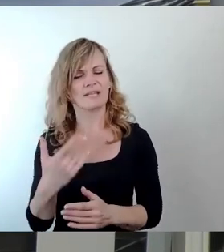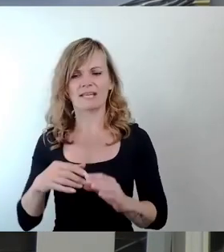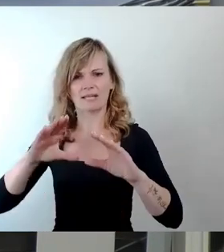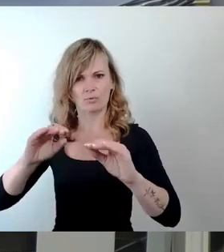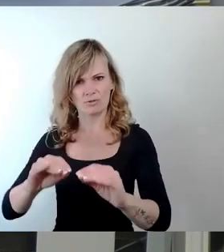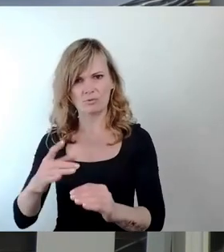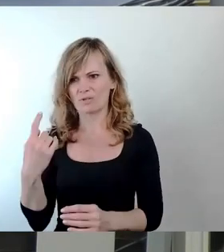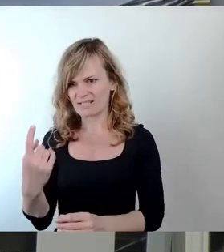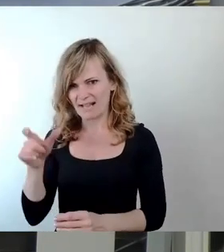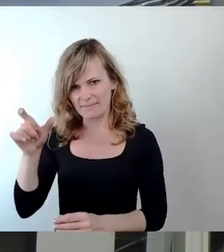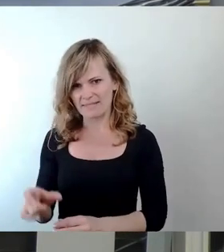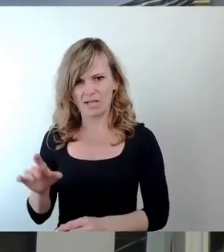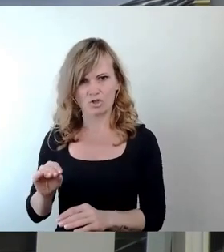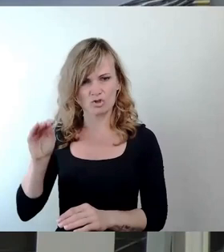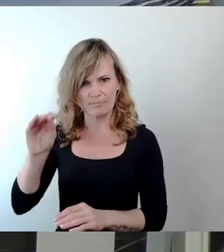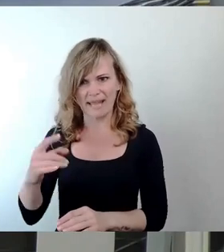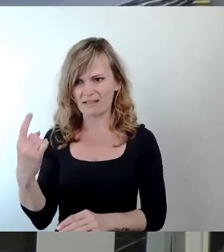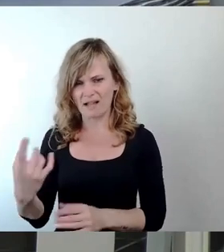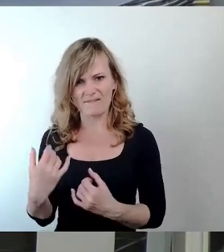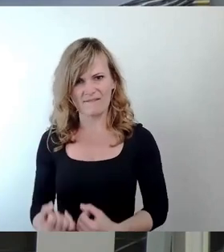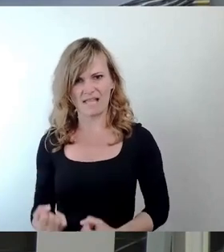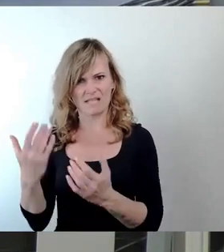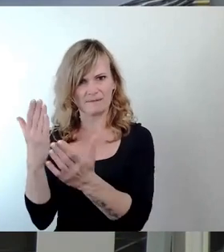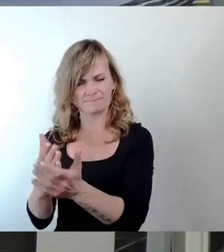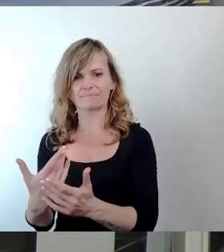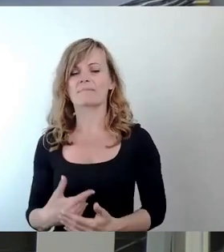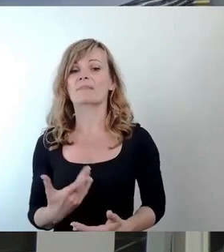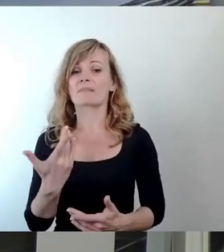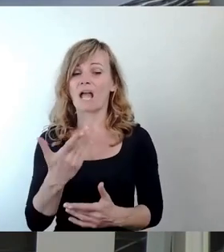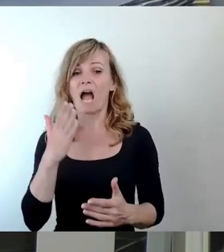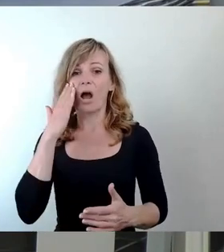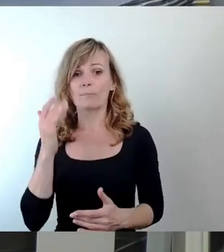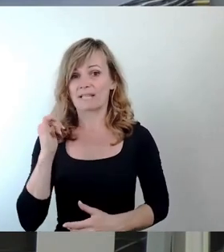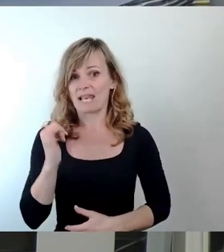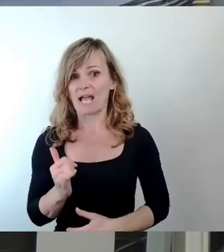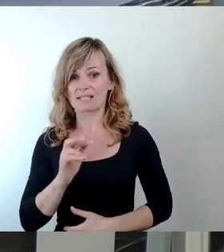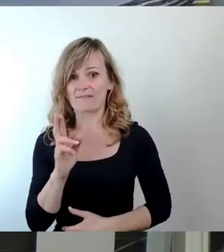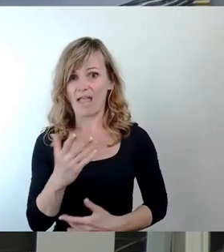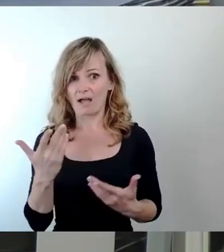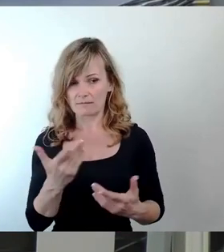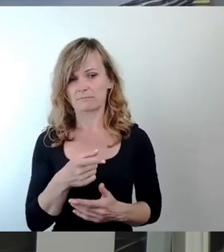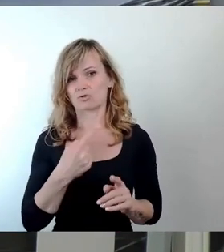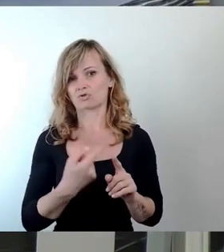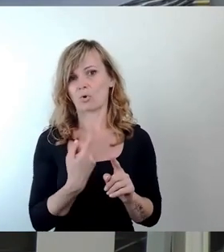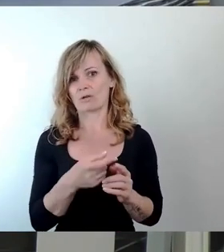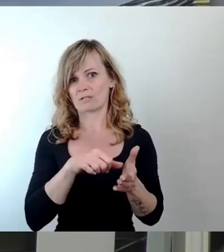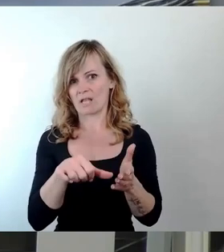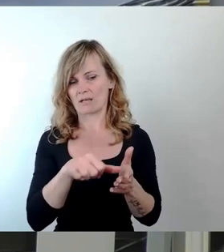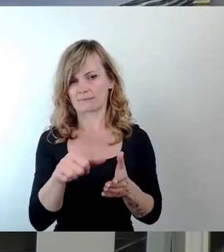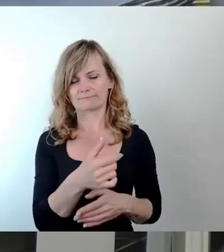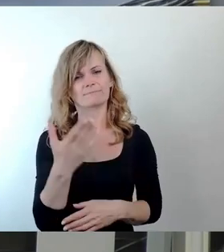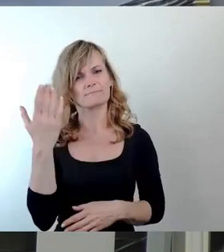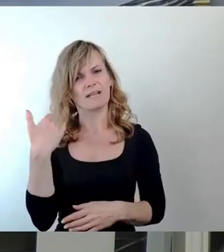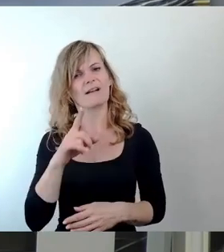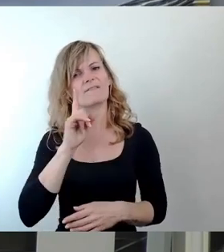festgelegt wird. Die finanzielle Hauptlast trägt der Steuerzahler. Da erinnere ich mich an den Wiederaufbau der Frauenkirche, die durch Spenden aufgebaut